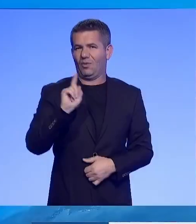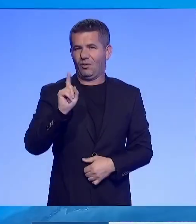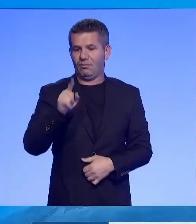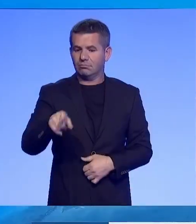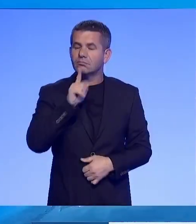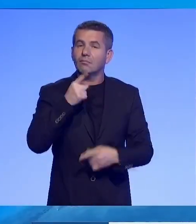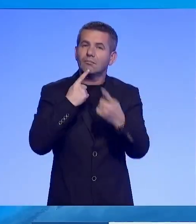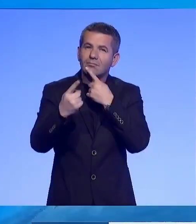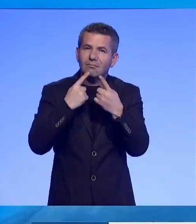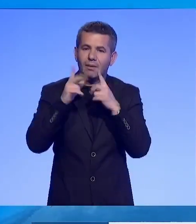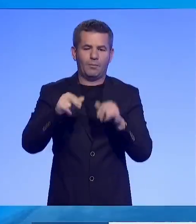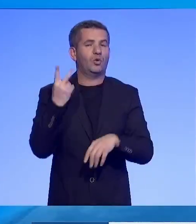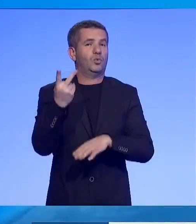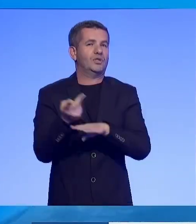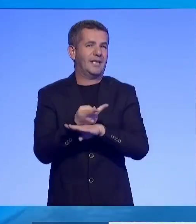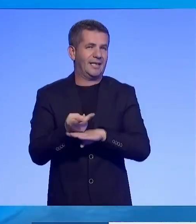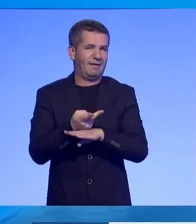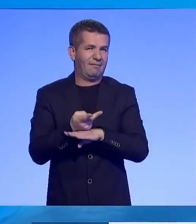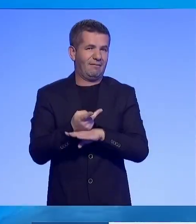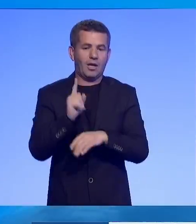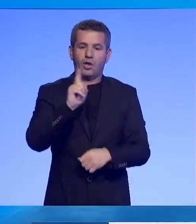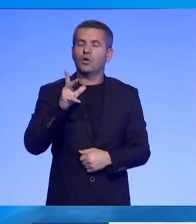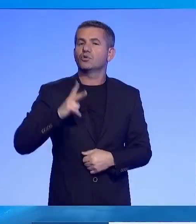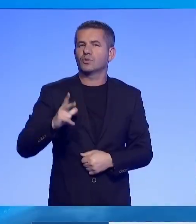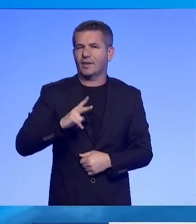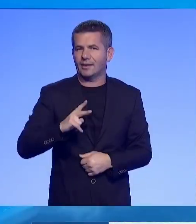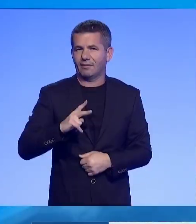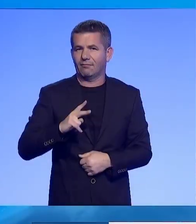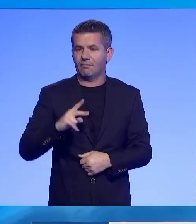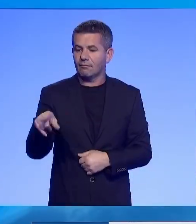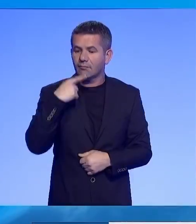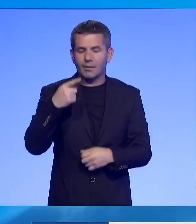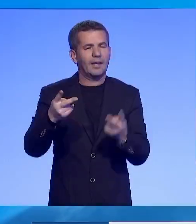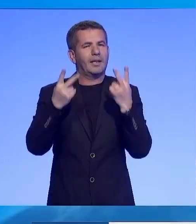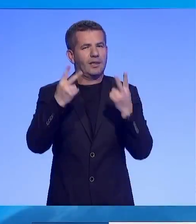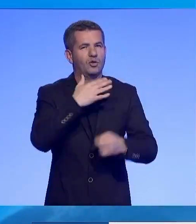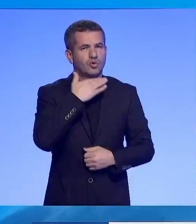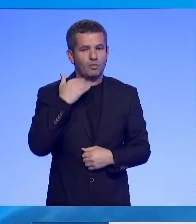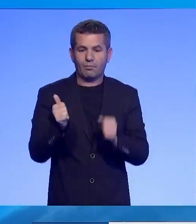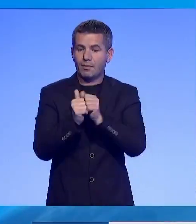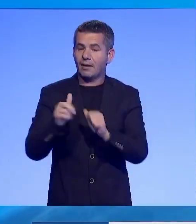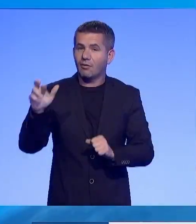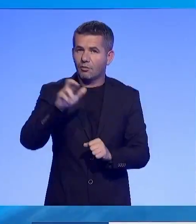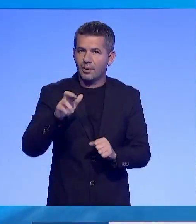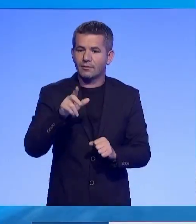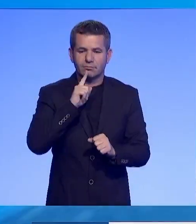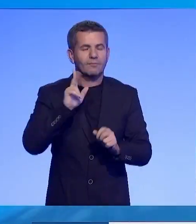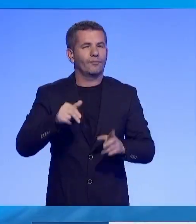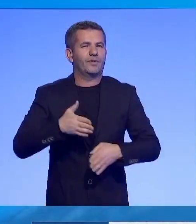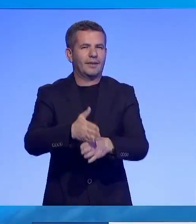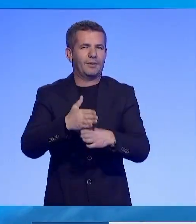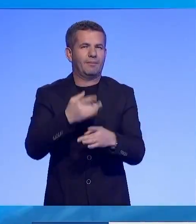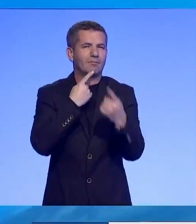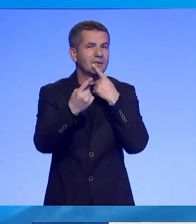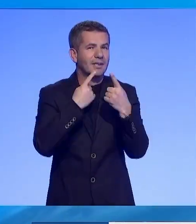tha se dialogu zhvillojt mes dy shteteve dhe jo mes qyteteve. Si pas ti është rëndësishme që bashkimi evropian po e ndërmjetëson dialogun,